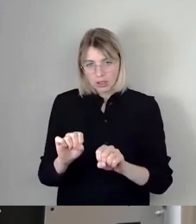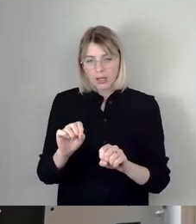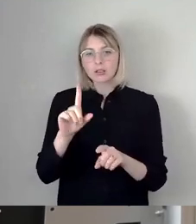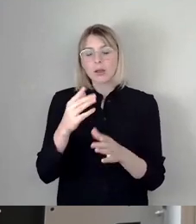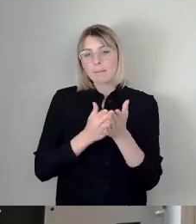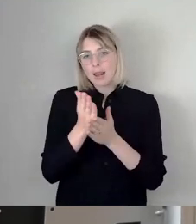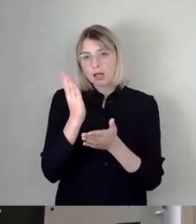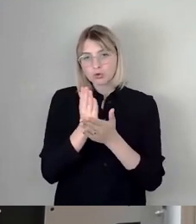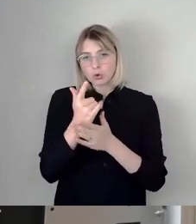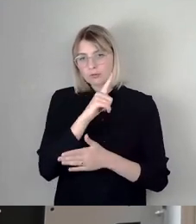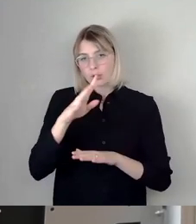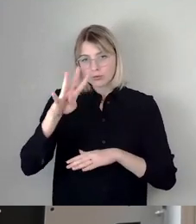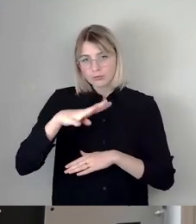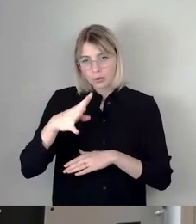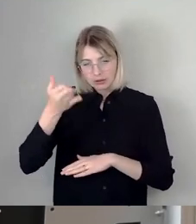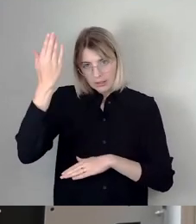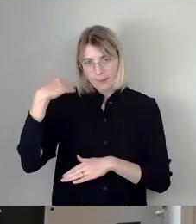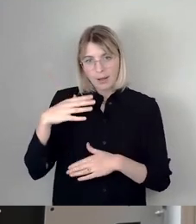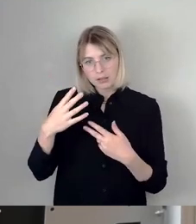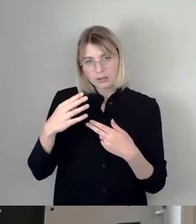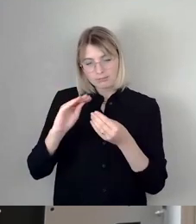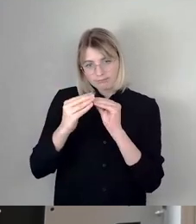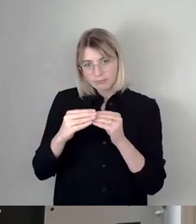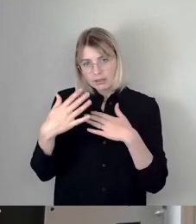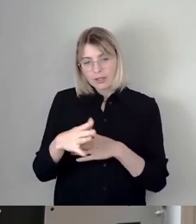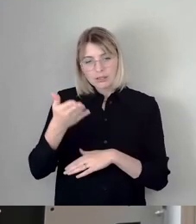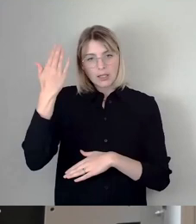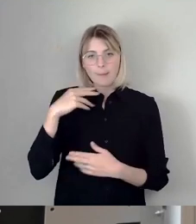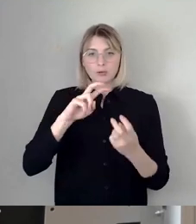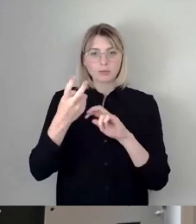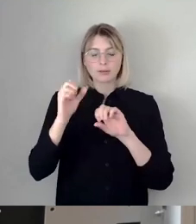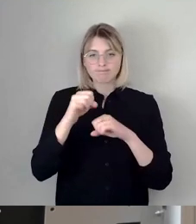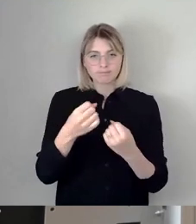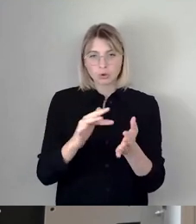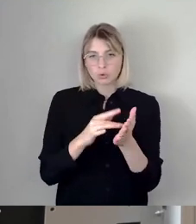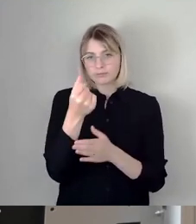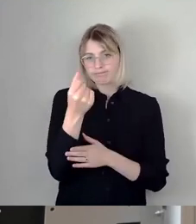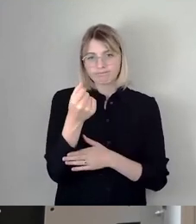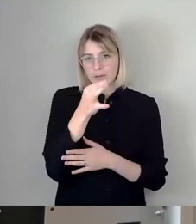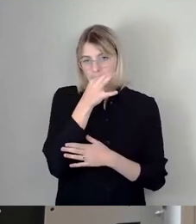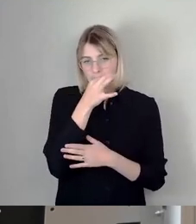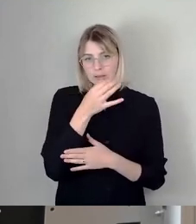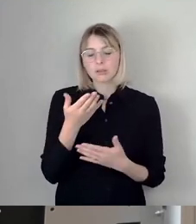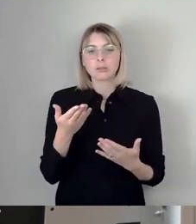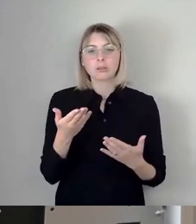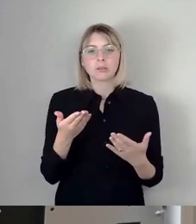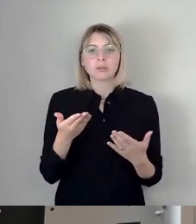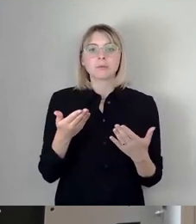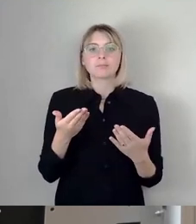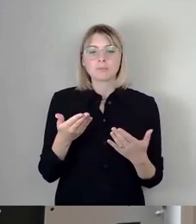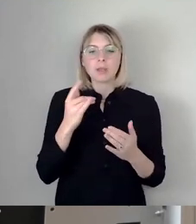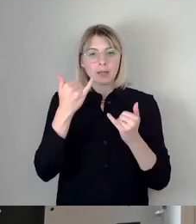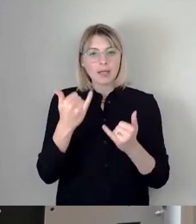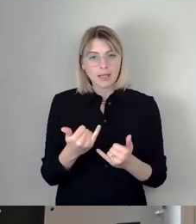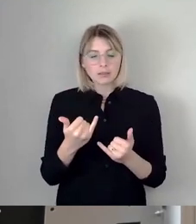2014. Damals ist keine Umsetzung erfolgt, weil einfach die Finanzlage zu schwierig war. Und nun sind wir aber an dem Punkt,